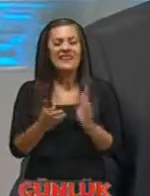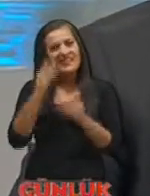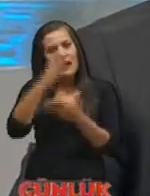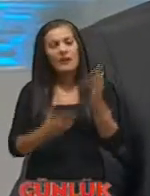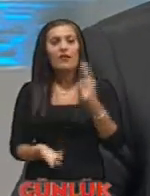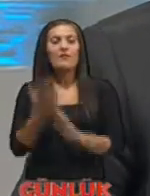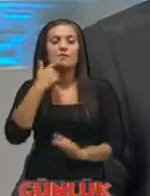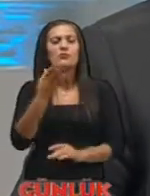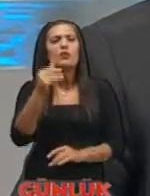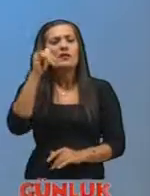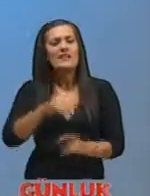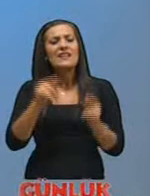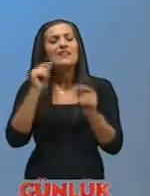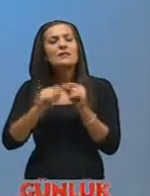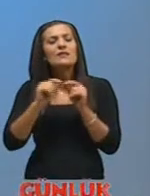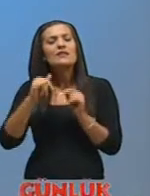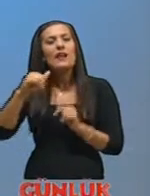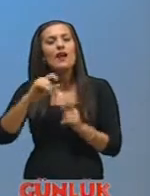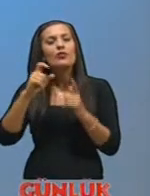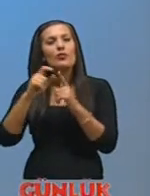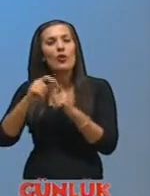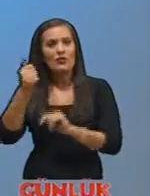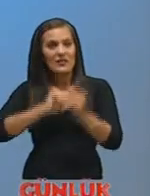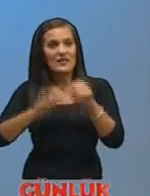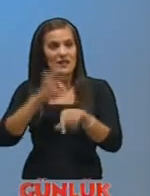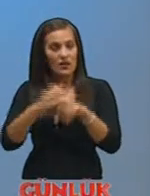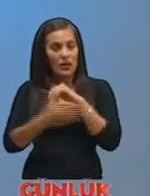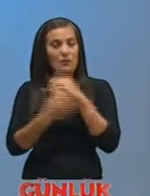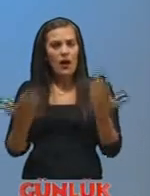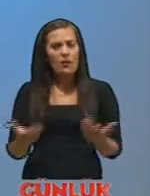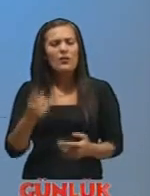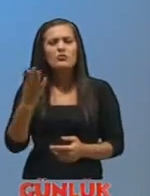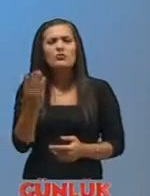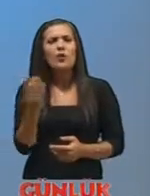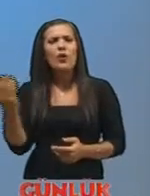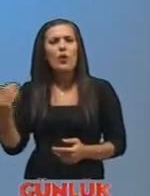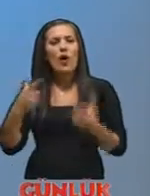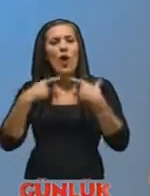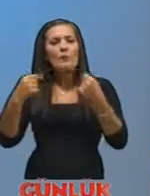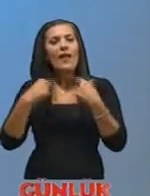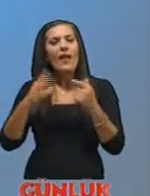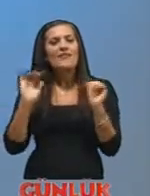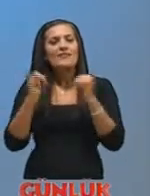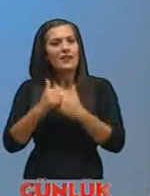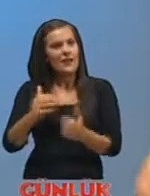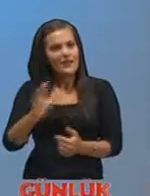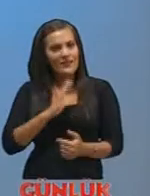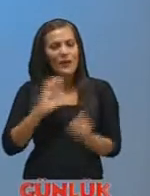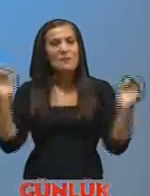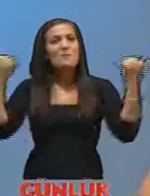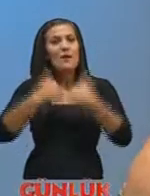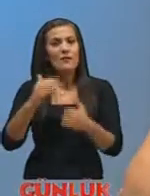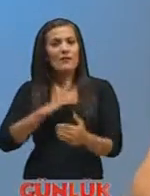haklısınız Kıbrıs Yakın Doğu Üniversitesi Rektör Yardımcısısınız Evet Daha pek çok Gömleğiniz var Ceketiniz var